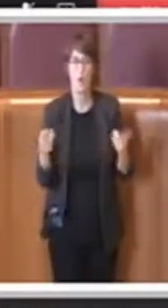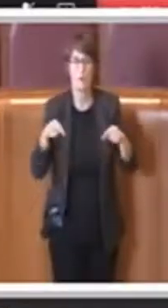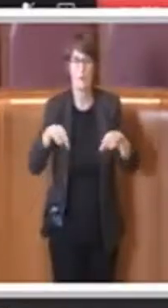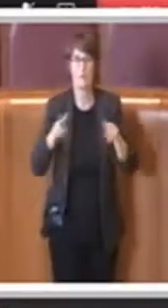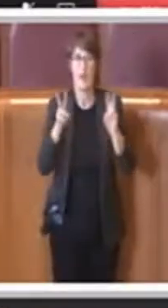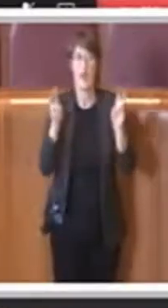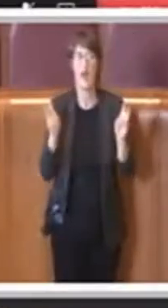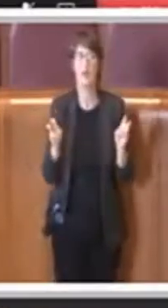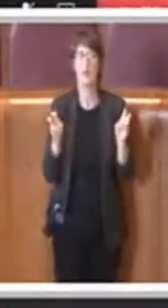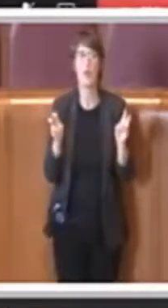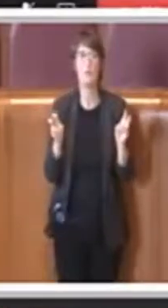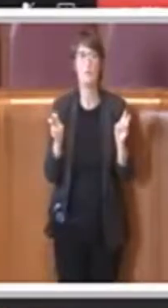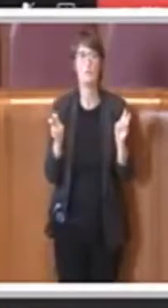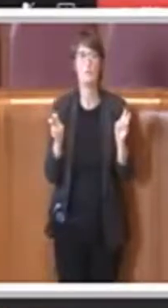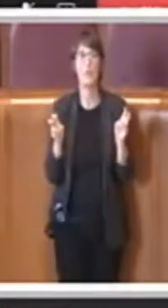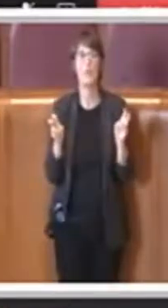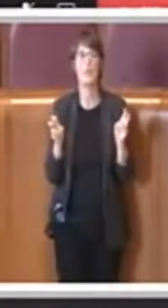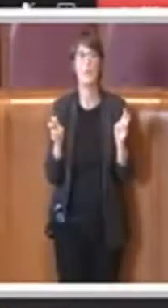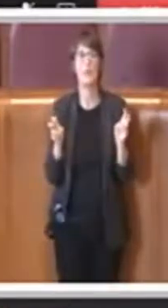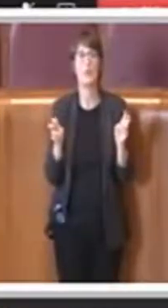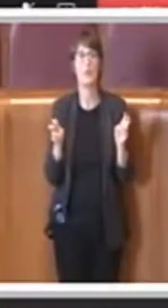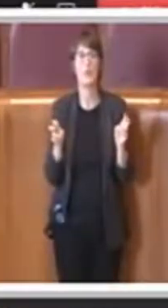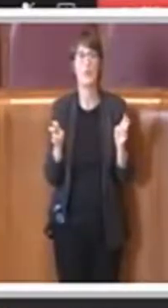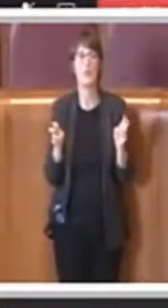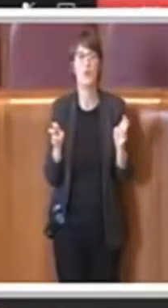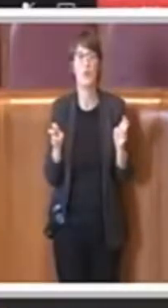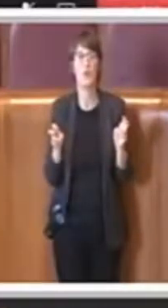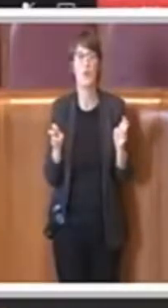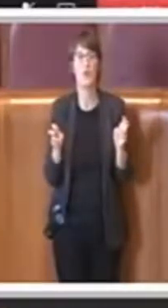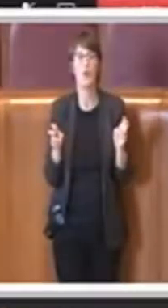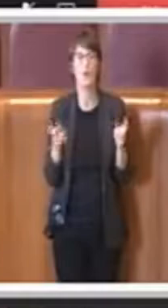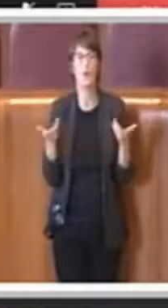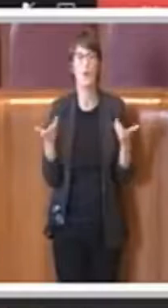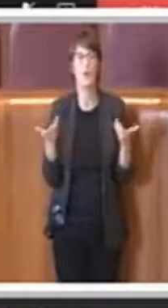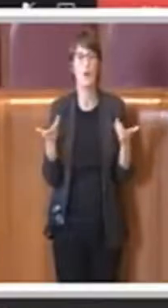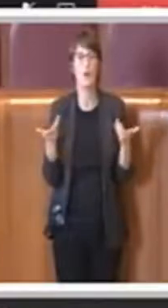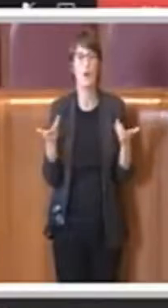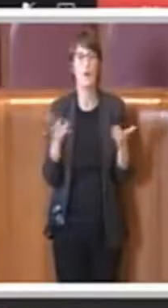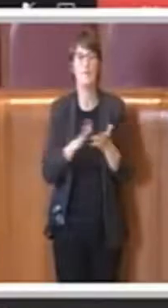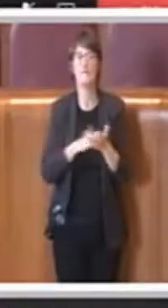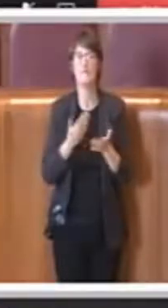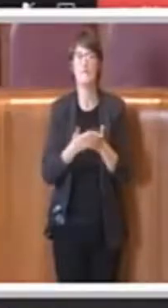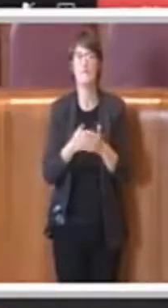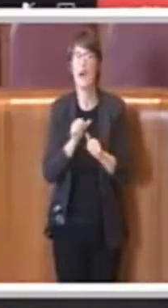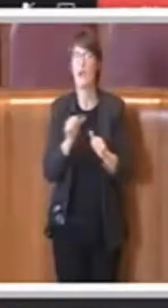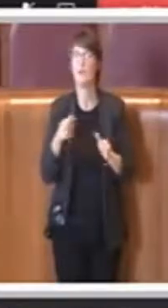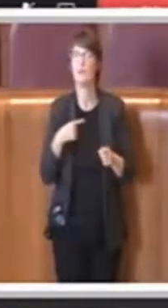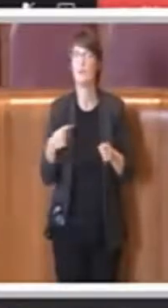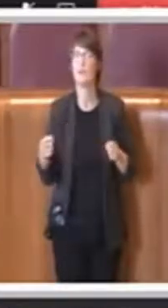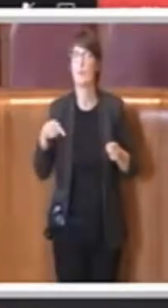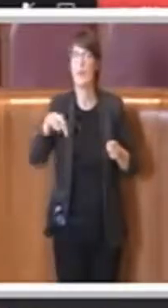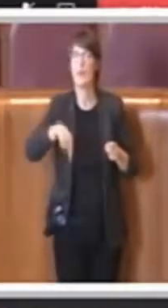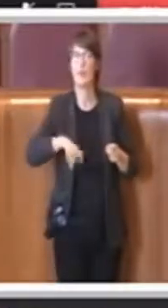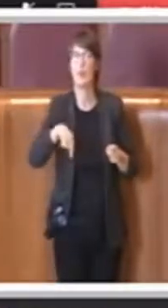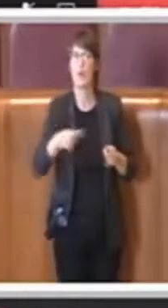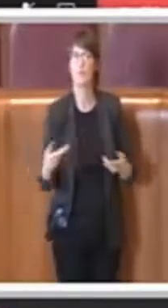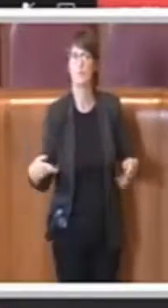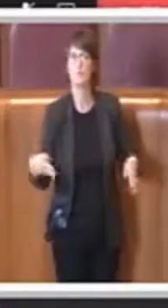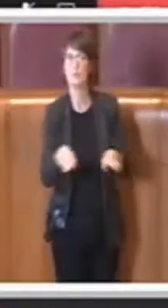assolutamente immaginare che possa concludersi ed esaurire